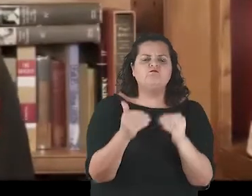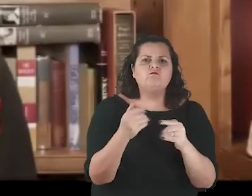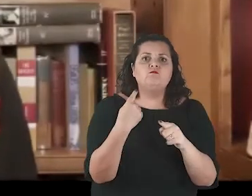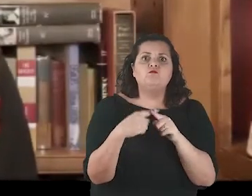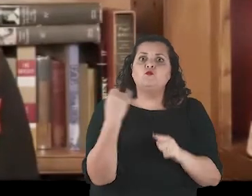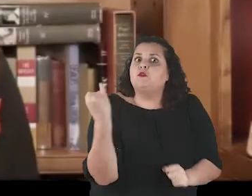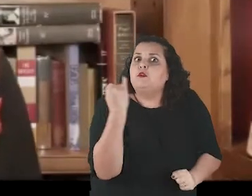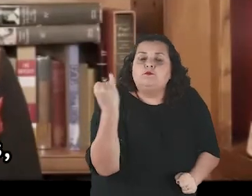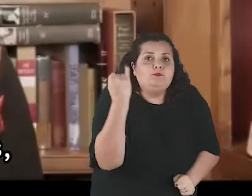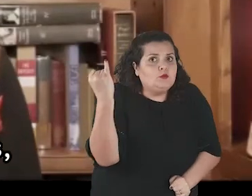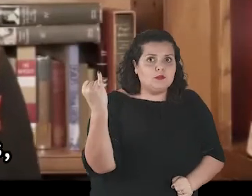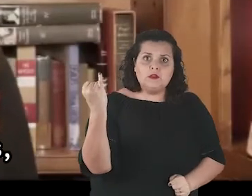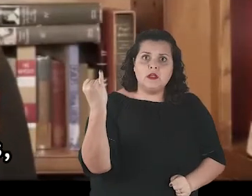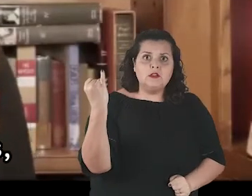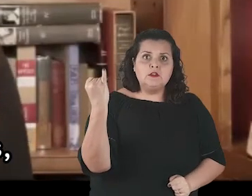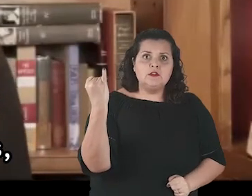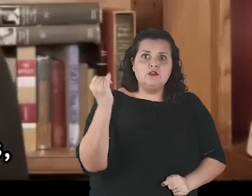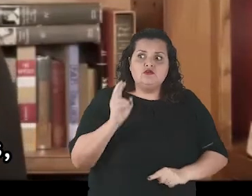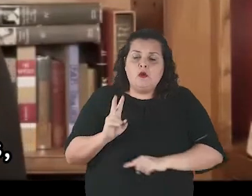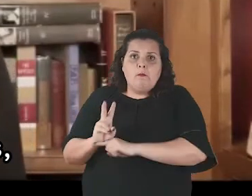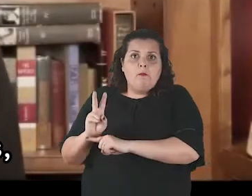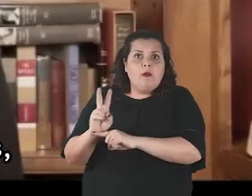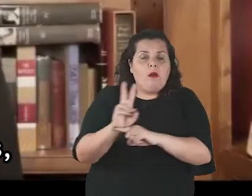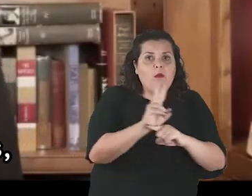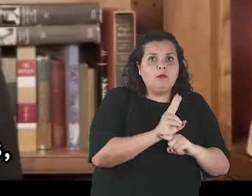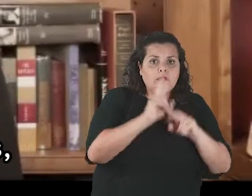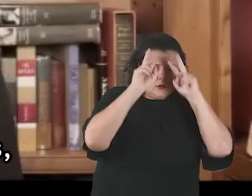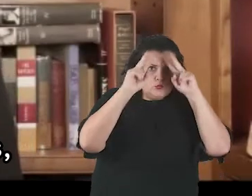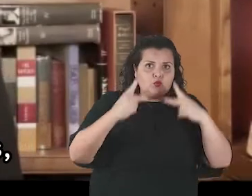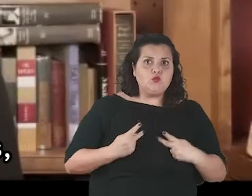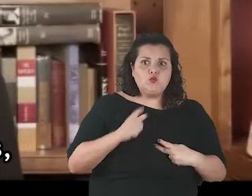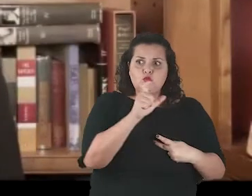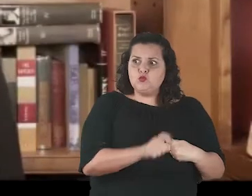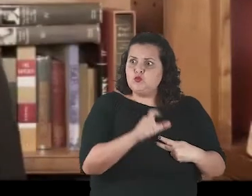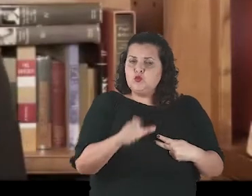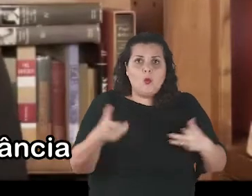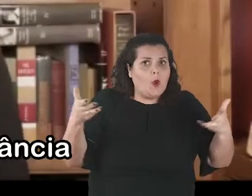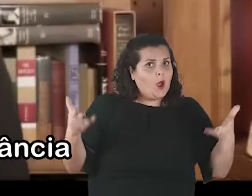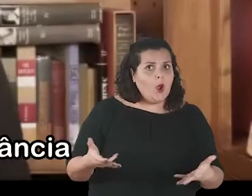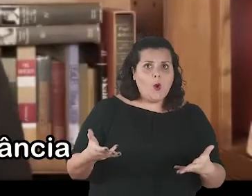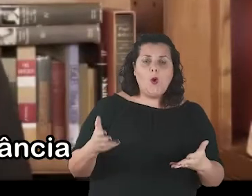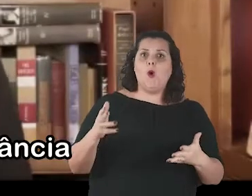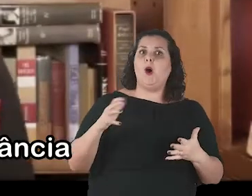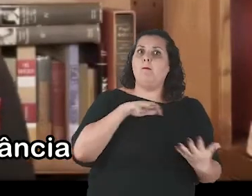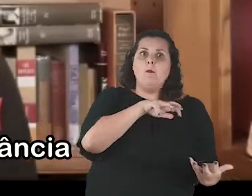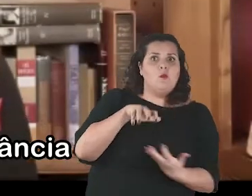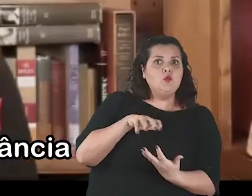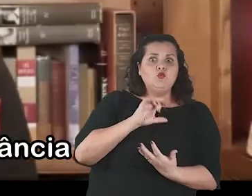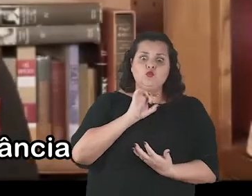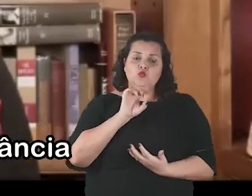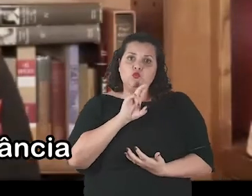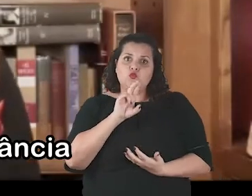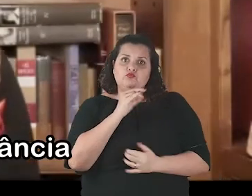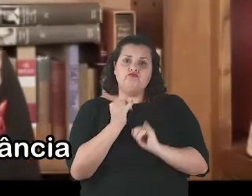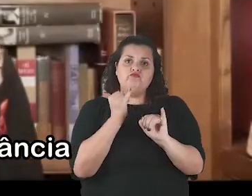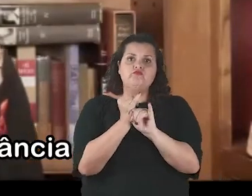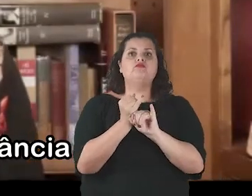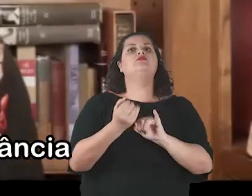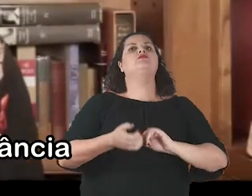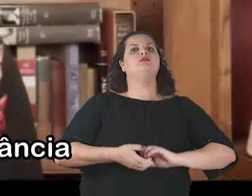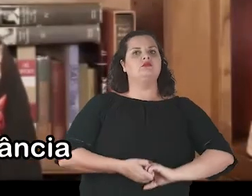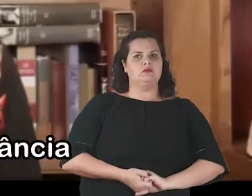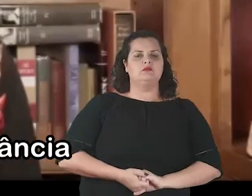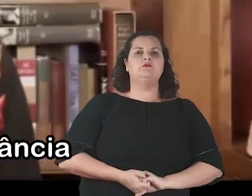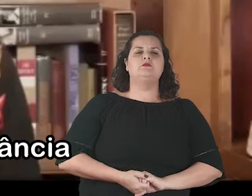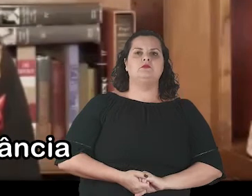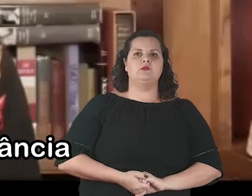and public, whether populated by machines or people, and that this principle is a matter of profound